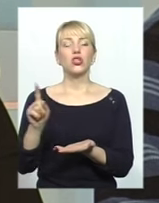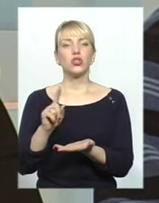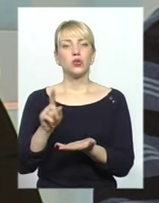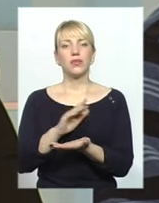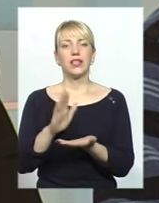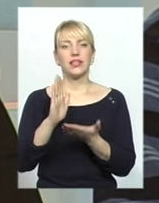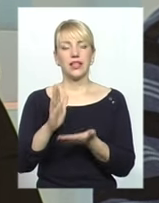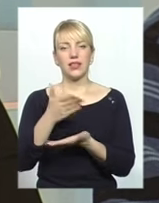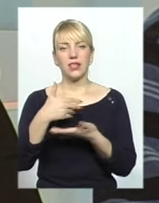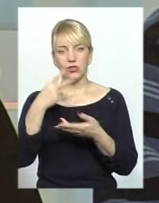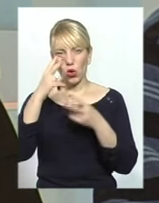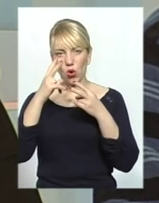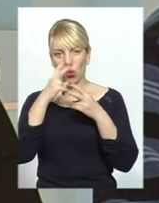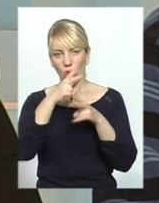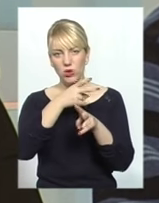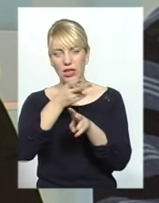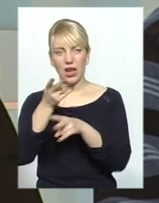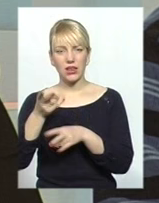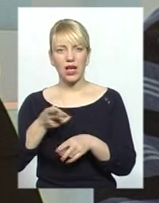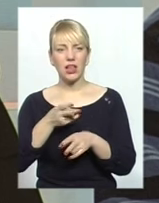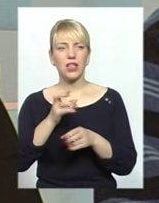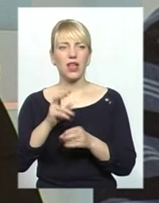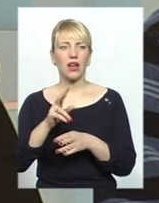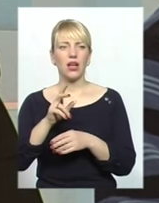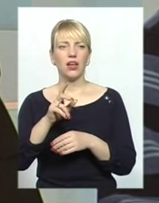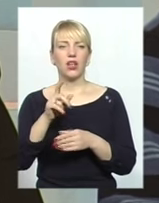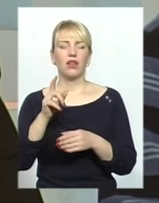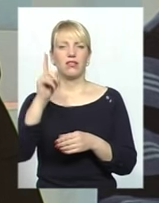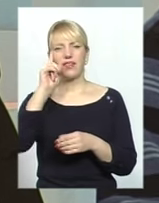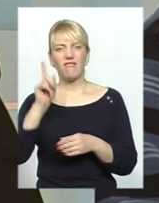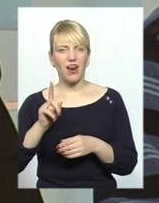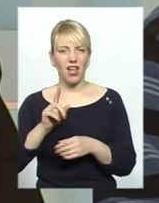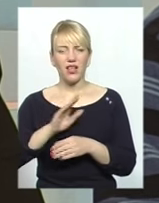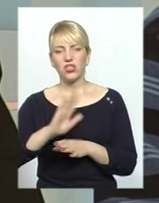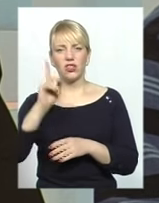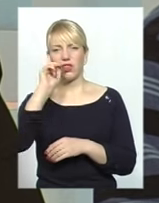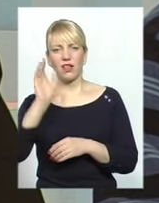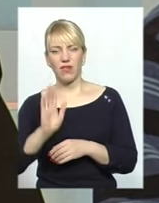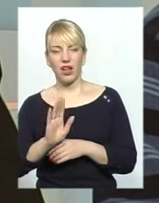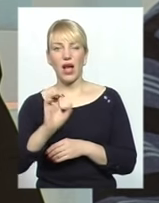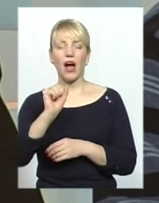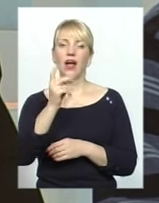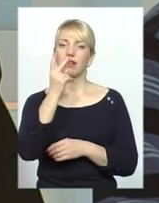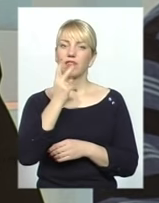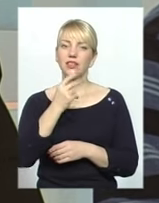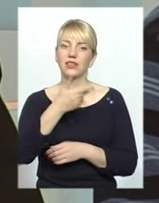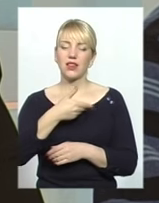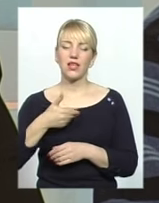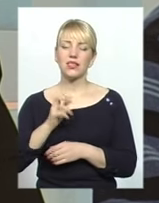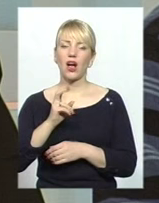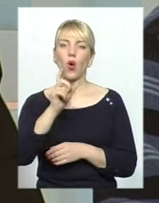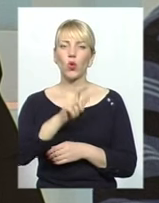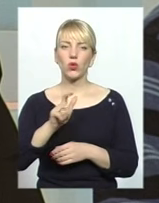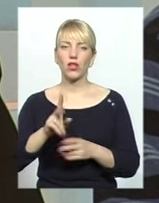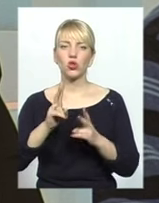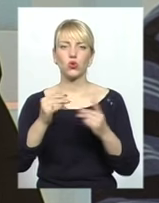нас розглядали як якихось людей, євреїв чи неєвреїв, а щоб розглядали нас як людей, які сьогодні